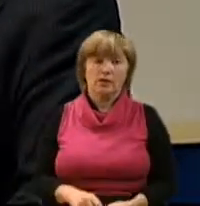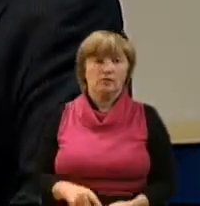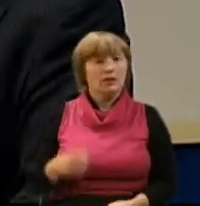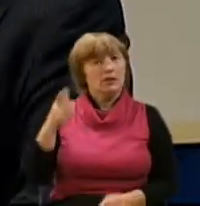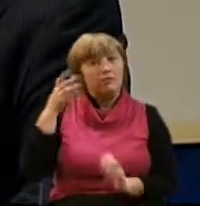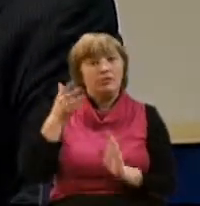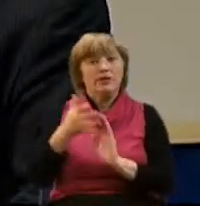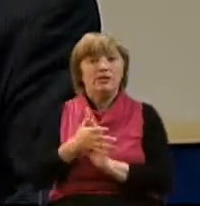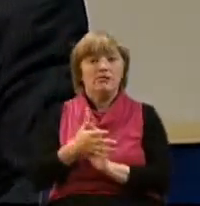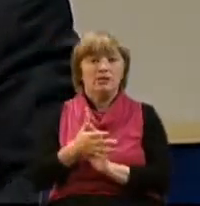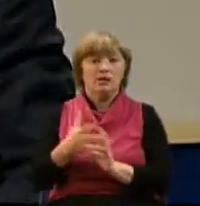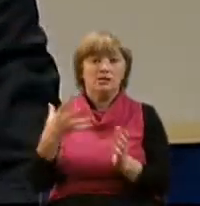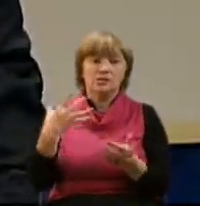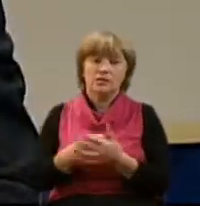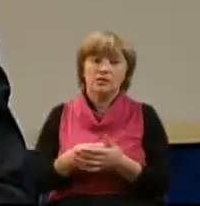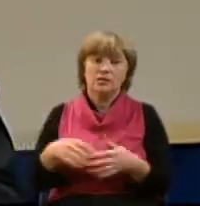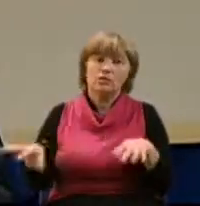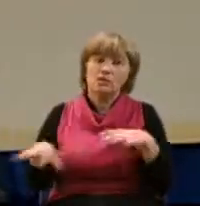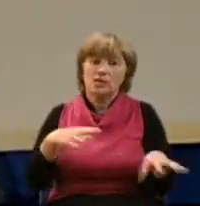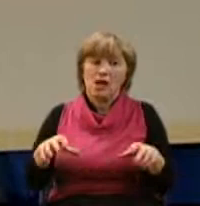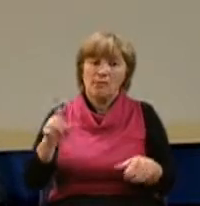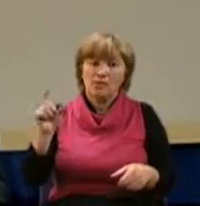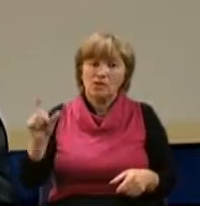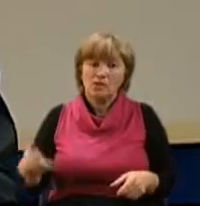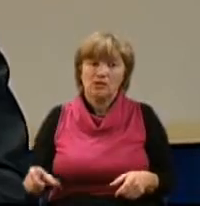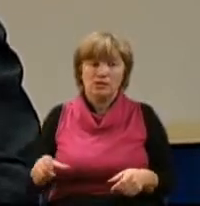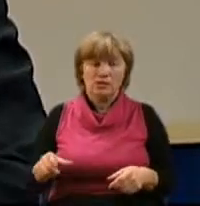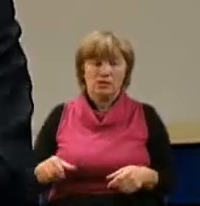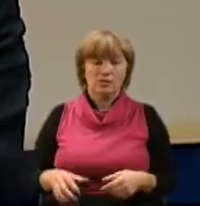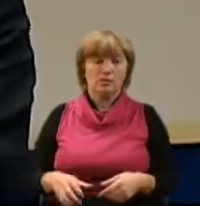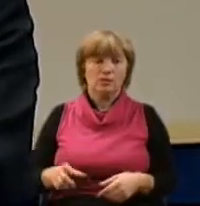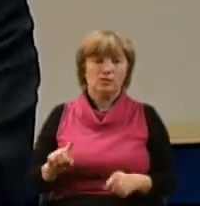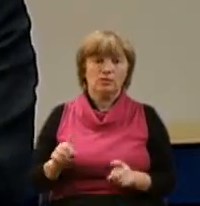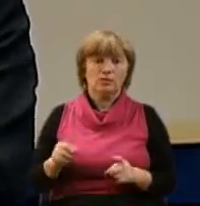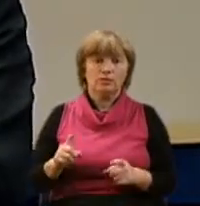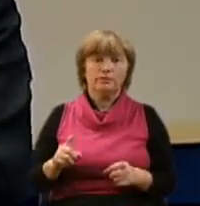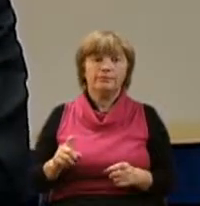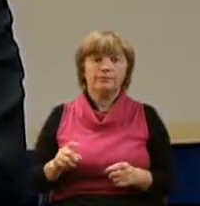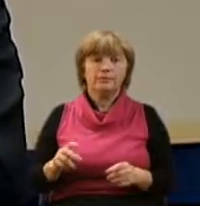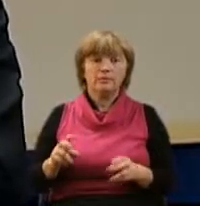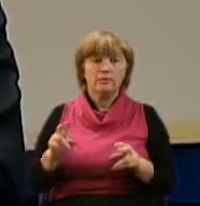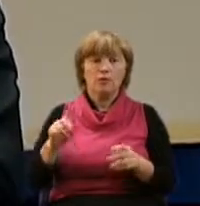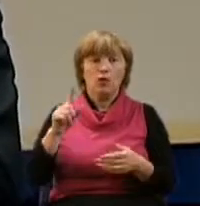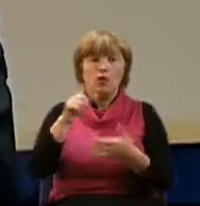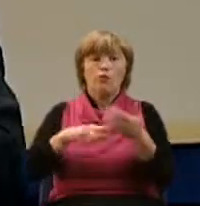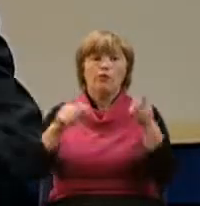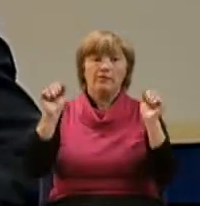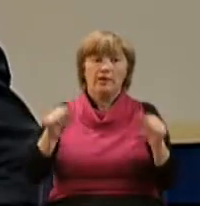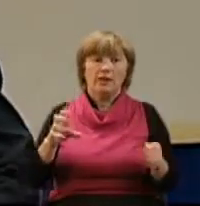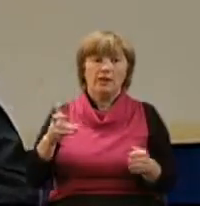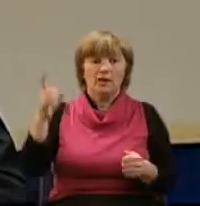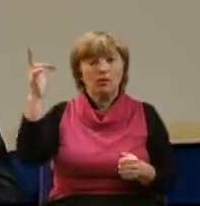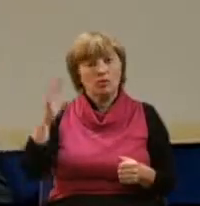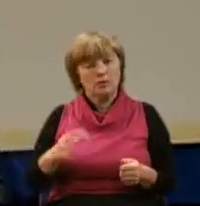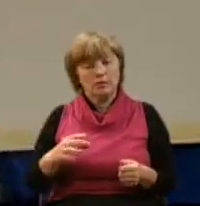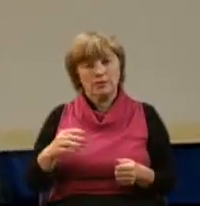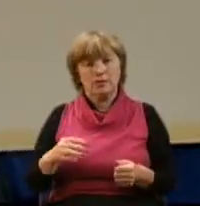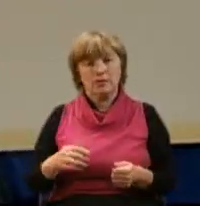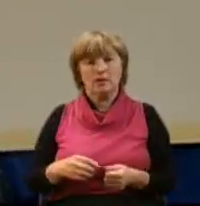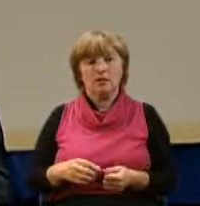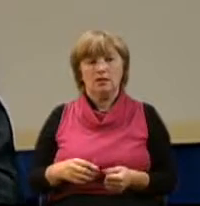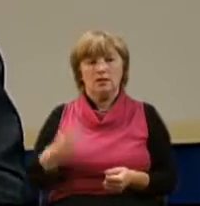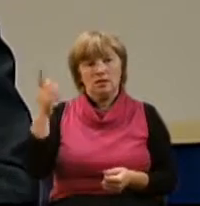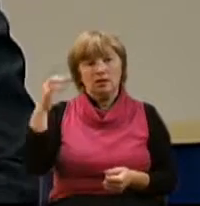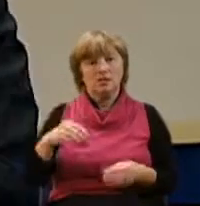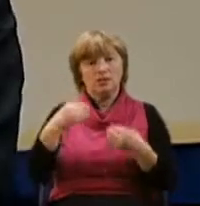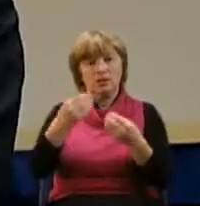осознавал свою слабость, человеческую немость, чтобы полагаться на Господа. Господь дал Петру удивительные